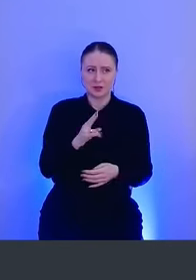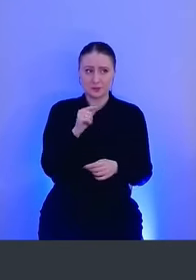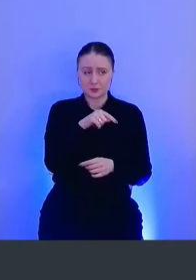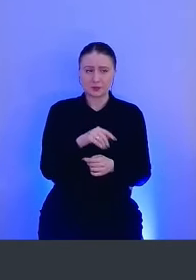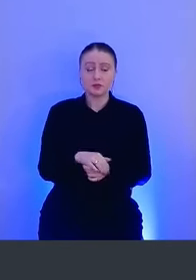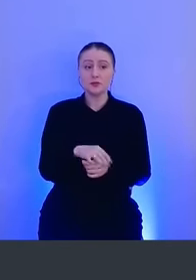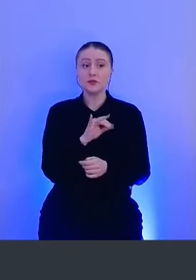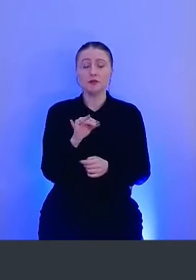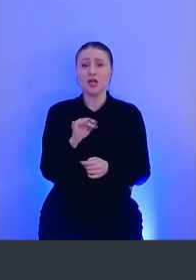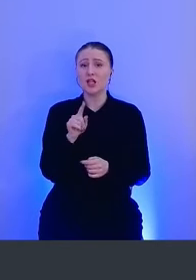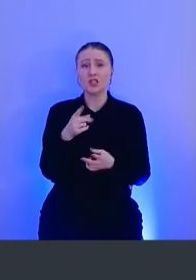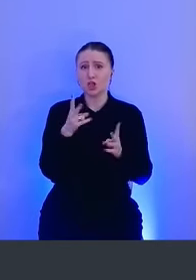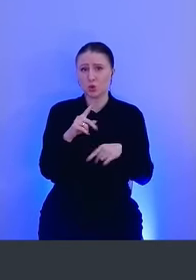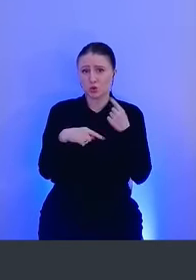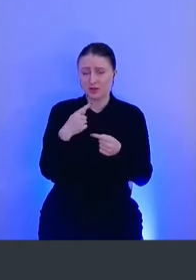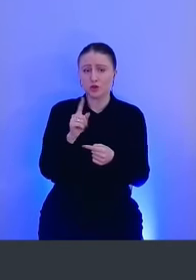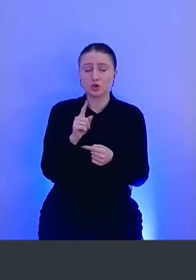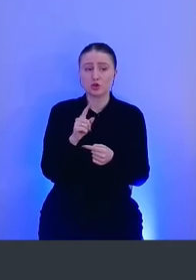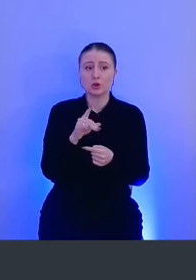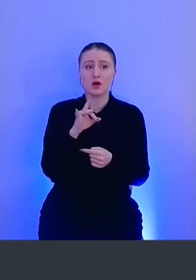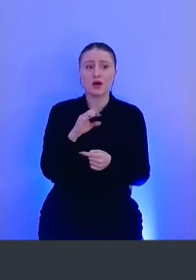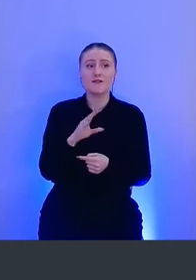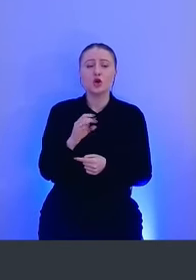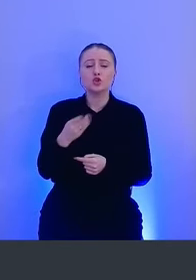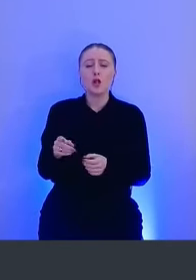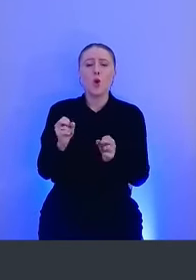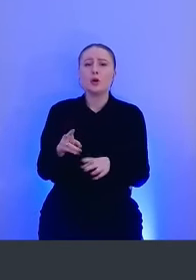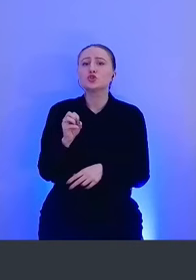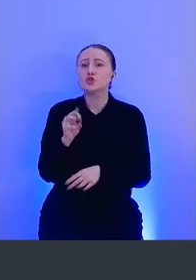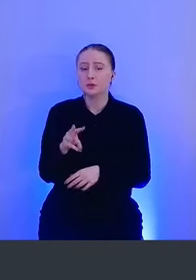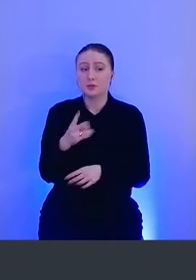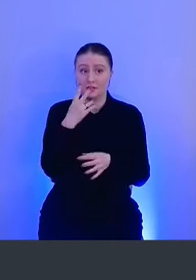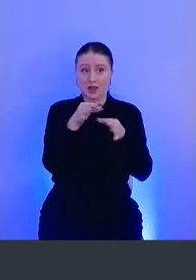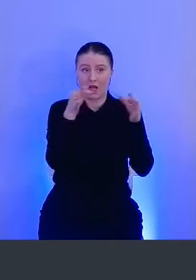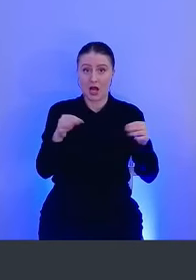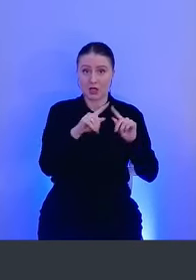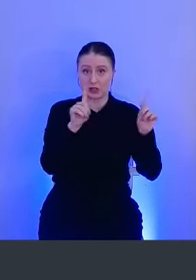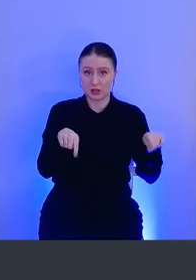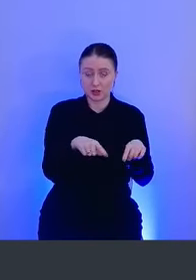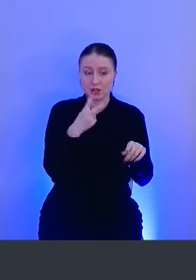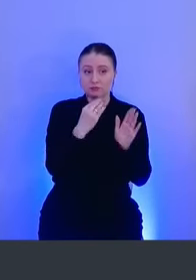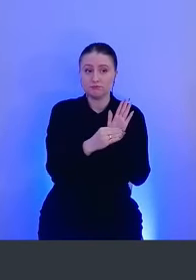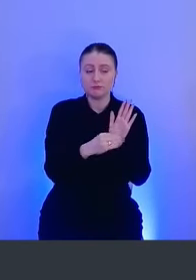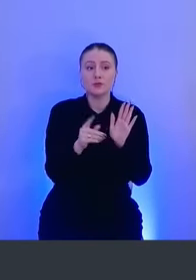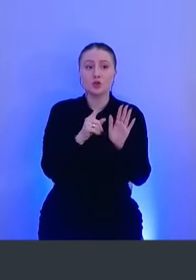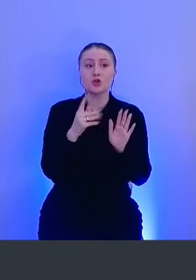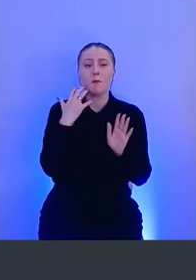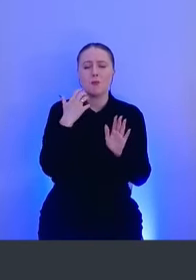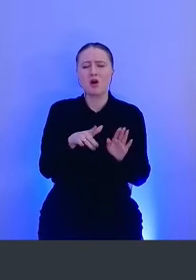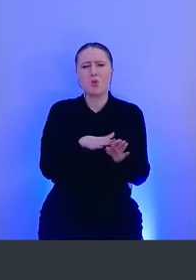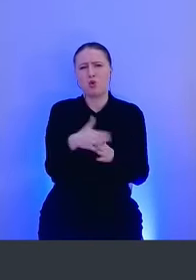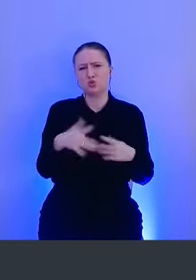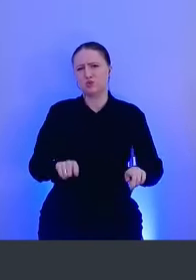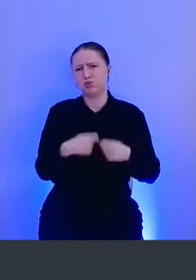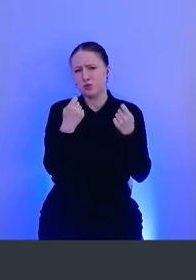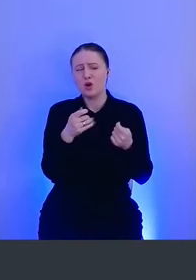И не стоит, наверное, даже говорить, чем опасен reverse shell. Вот эта картина, она явно говорит о том, что mac уже полностью скомпрометирован,